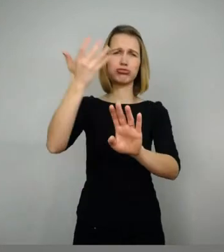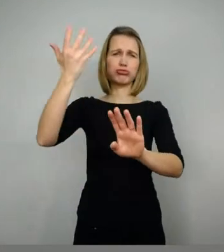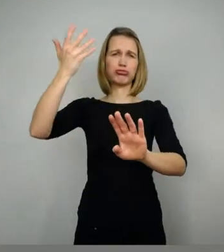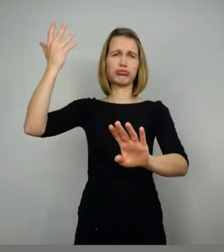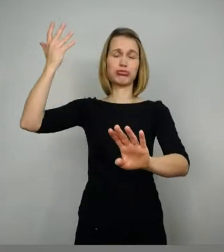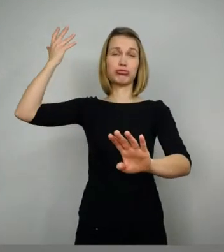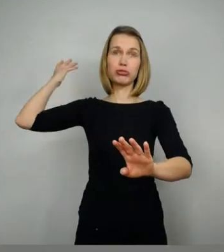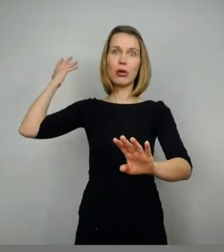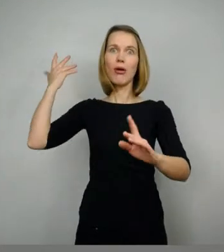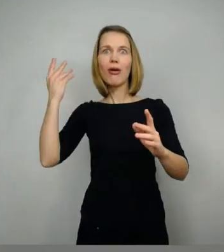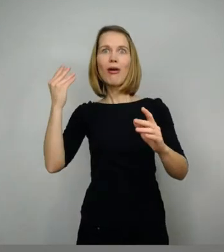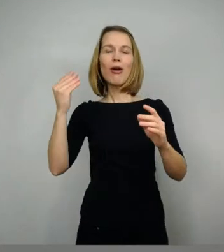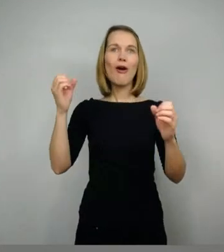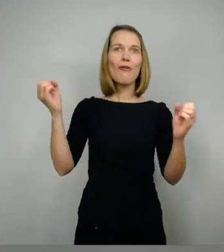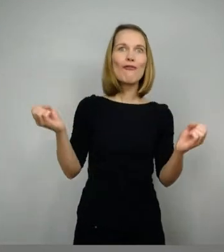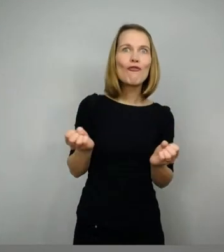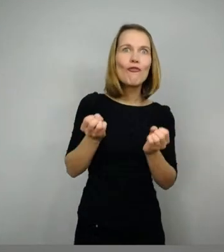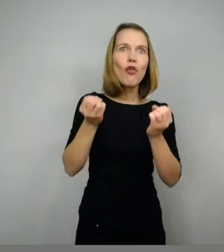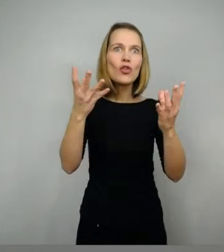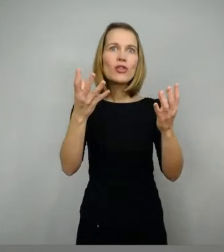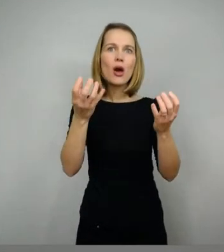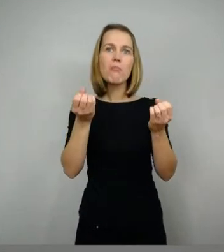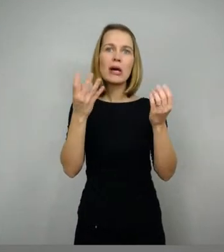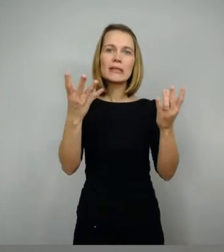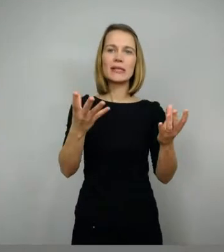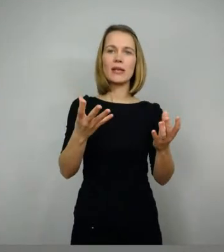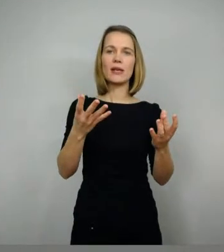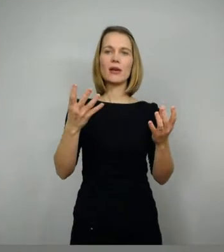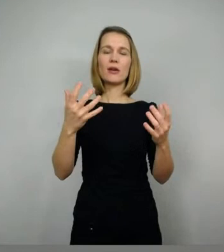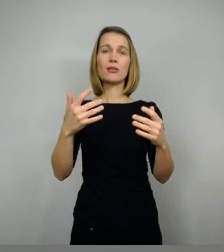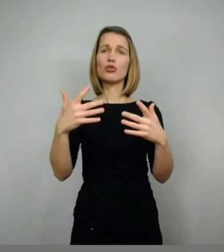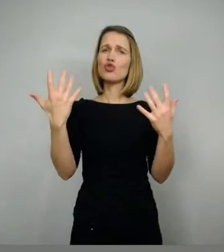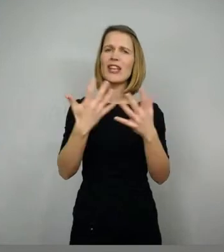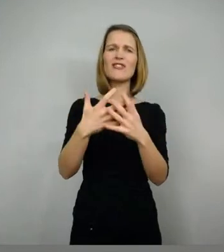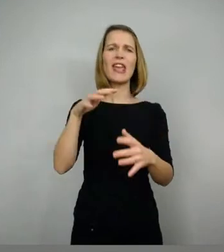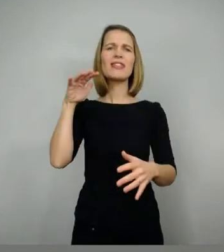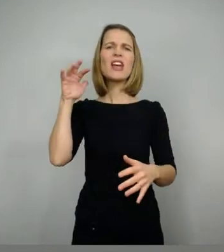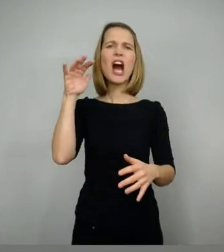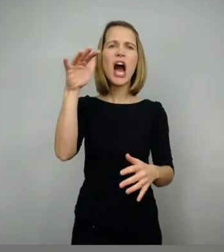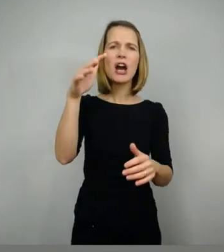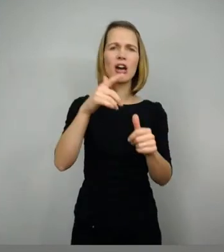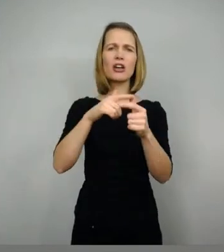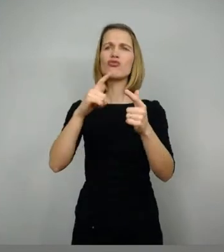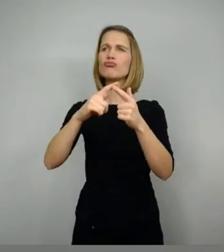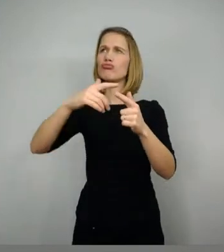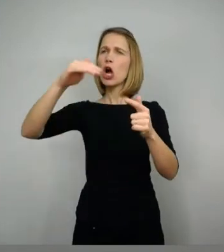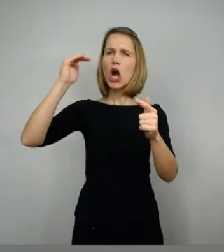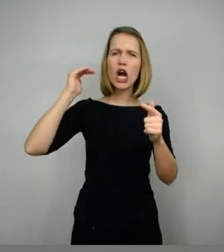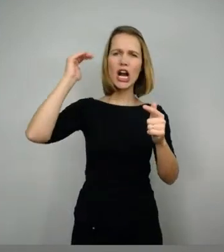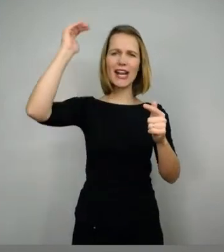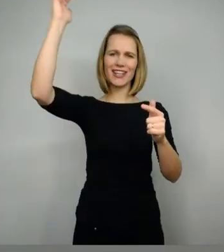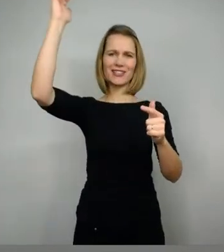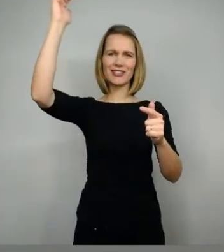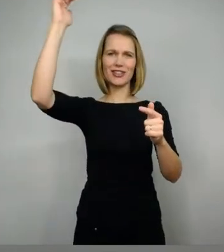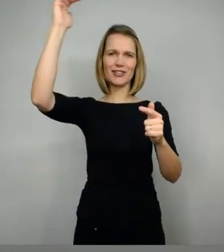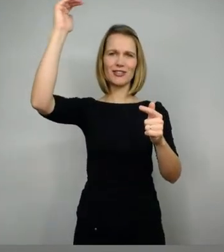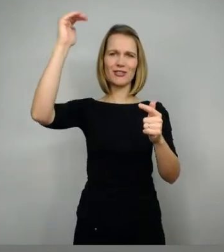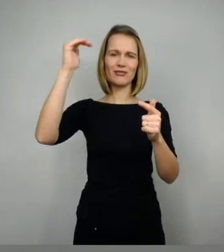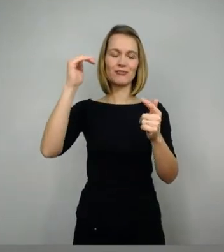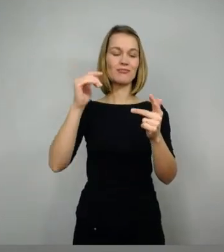gab. Ja, Wunder. Zum Beispiel Drachen oder Riesen. Und in den starke Helden, die hellenden Lobbe Bären,